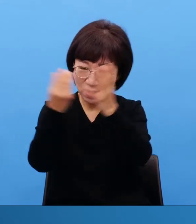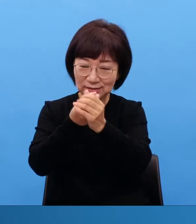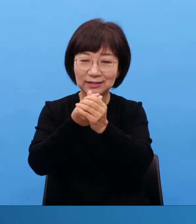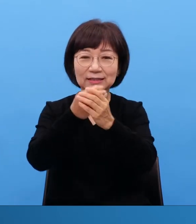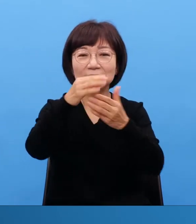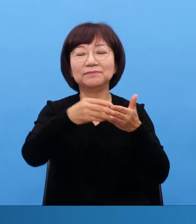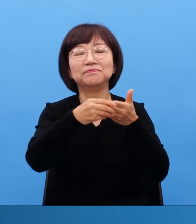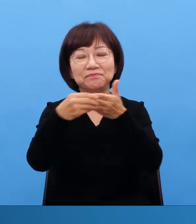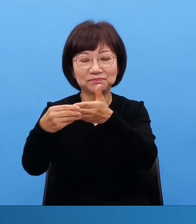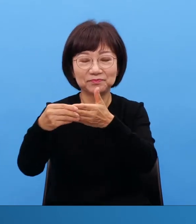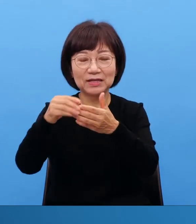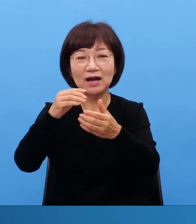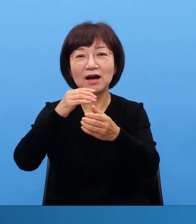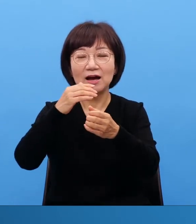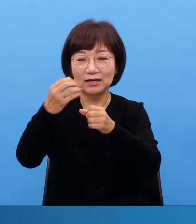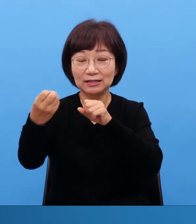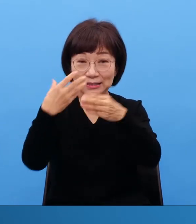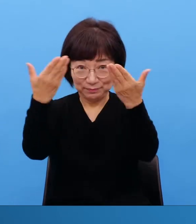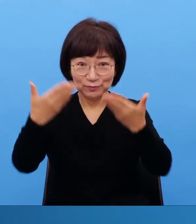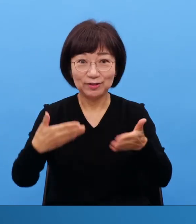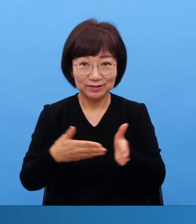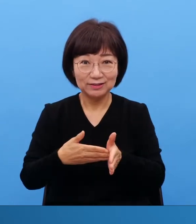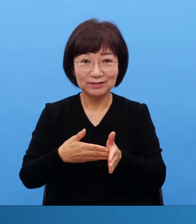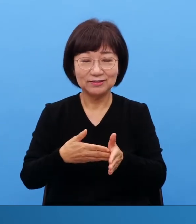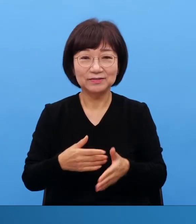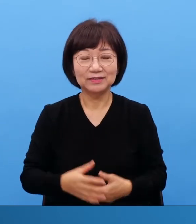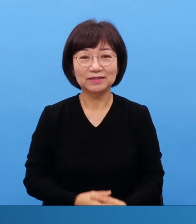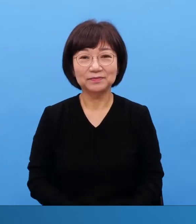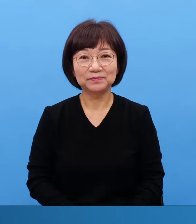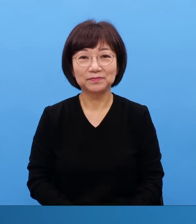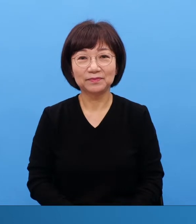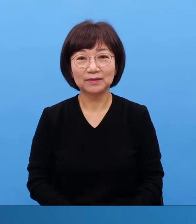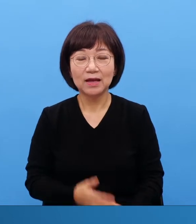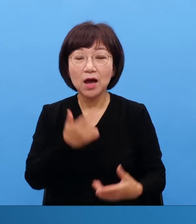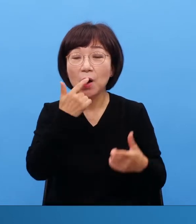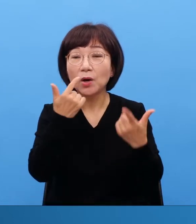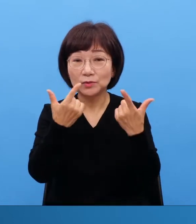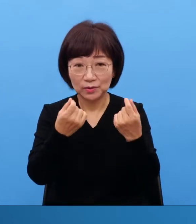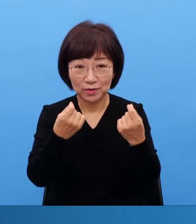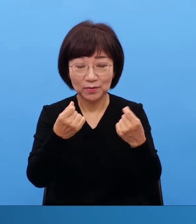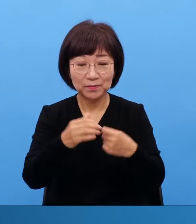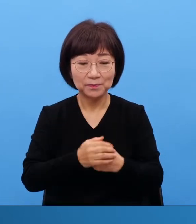우리 후대들이 교회에 왔을 때 말이죠 모든 걸 다 배울 수 있어요